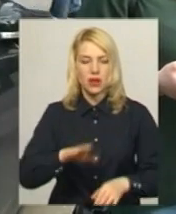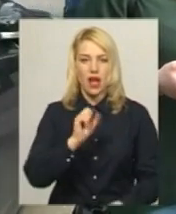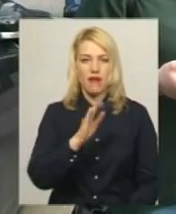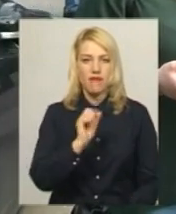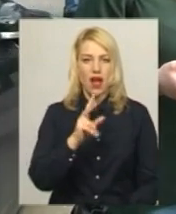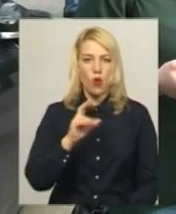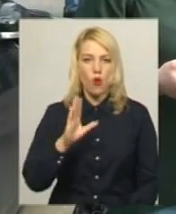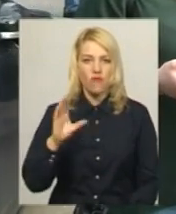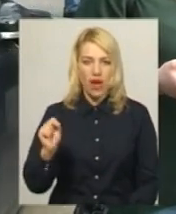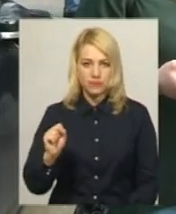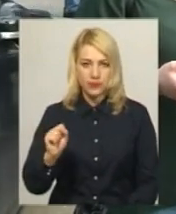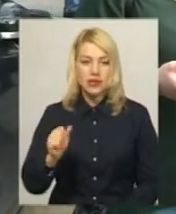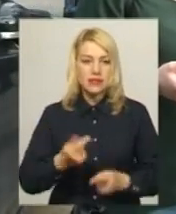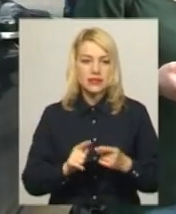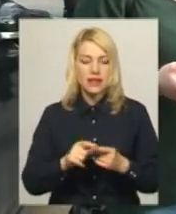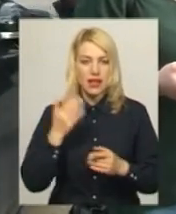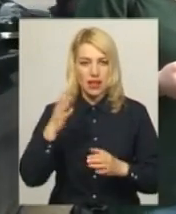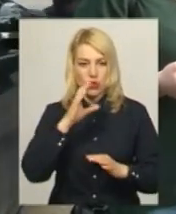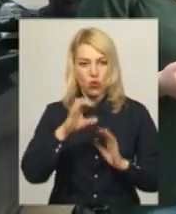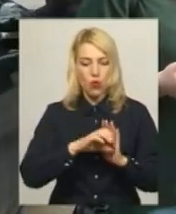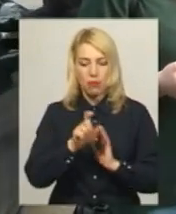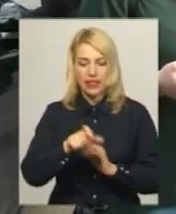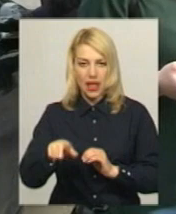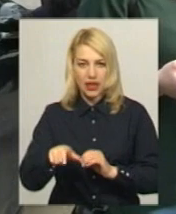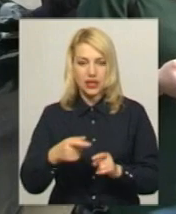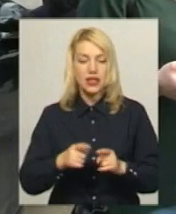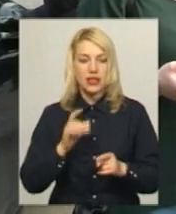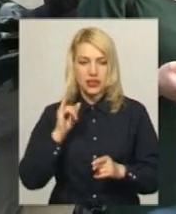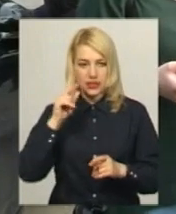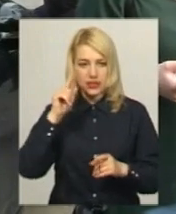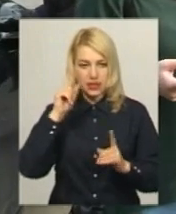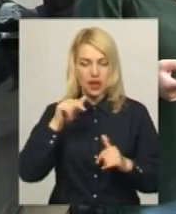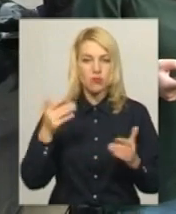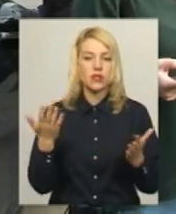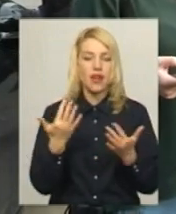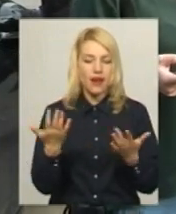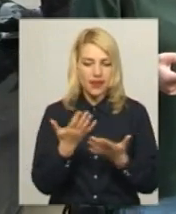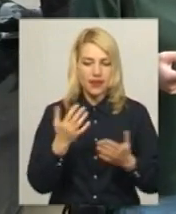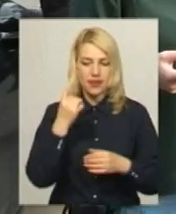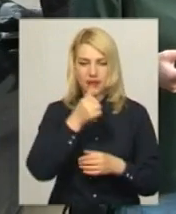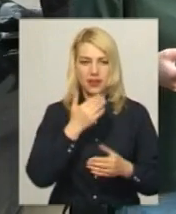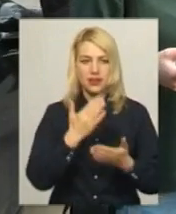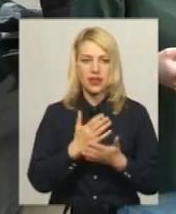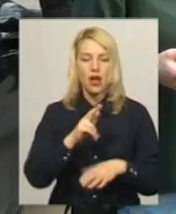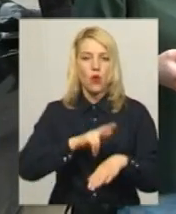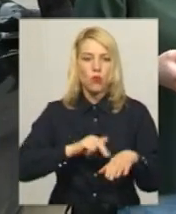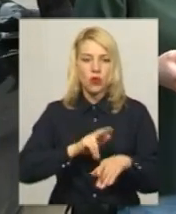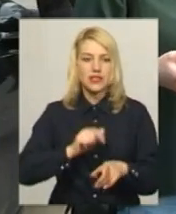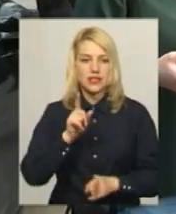Авакова. Це є його підлеглі, і ми знаємо, що вже який рік там в нас іде поліцейська реформа,